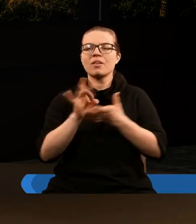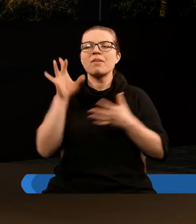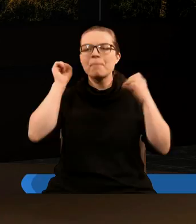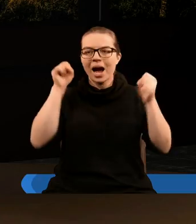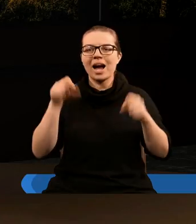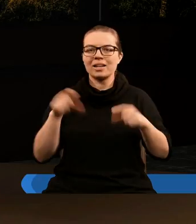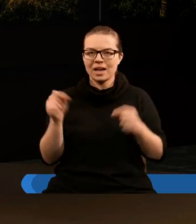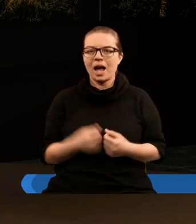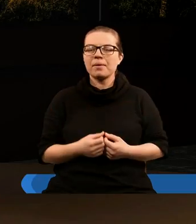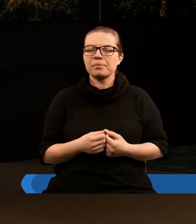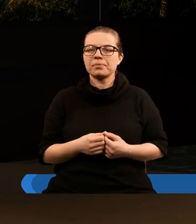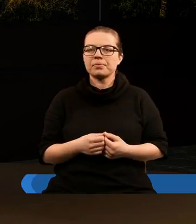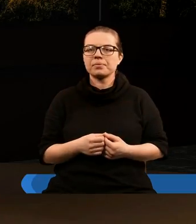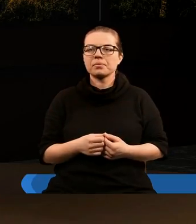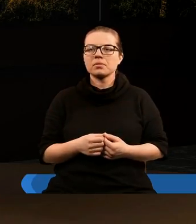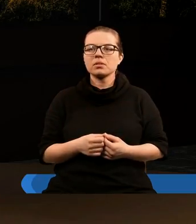baranka.